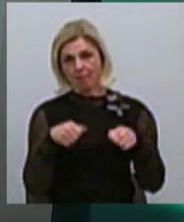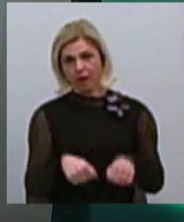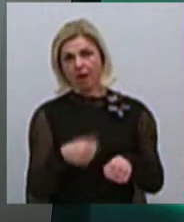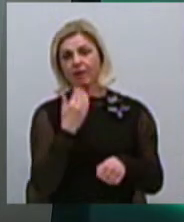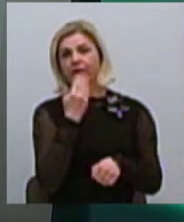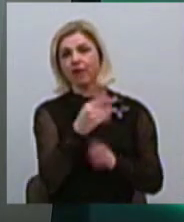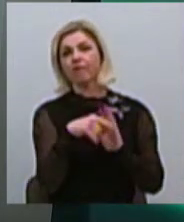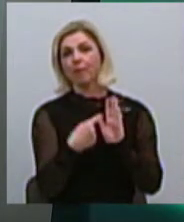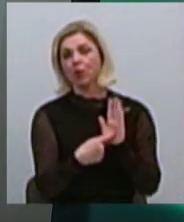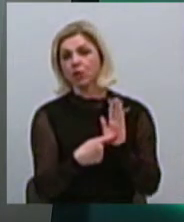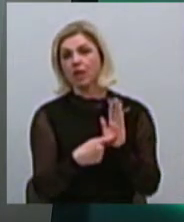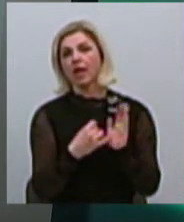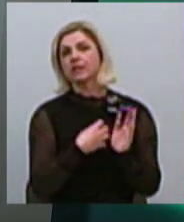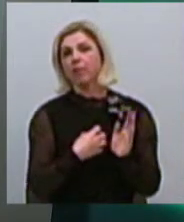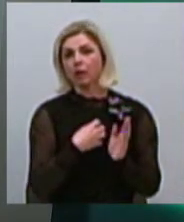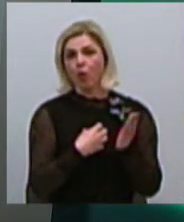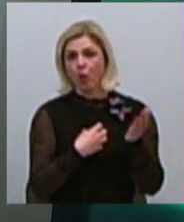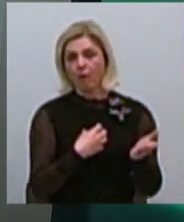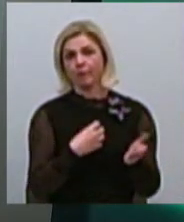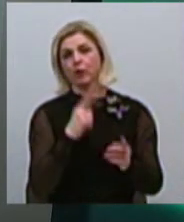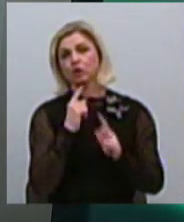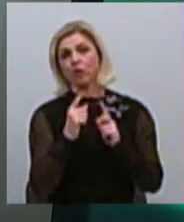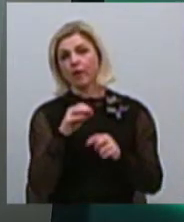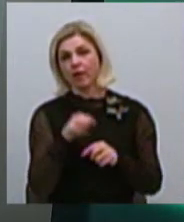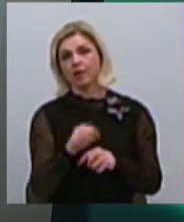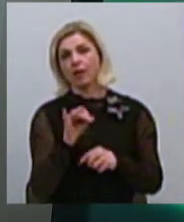і сполкому городського совєта, городському голові.